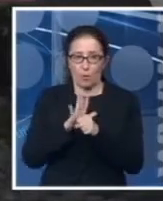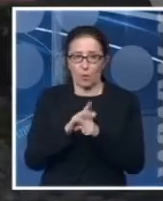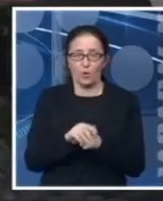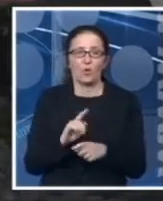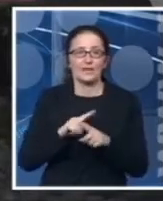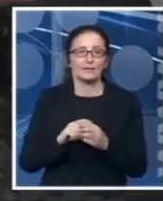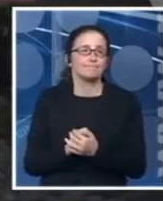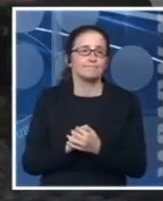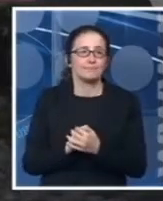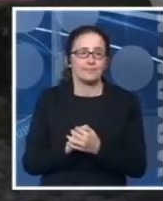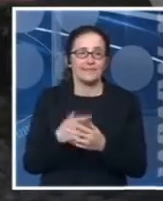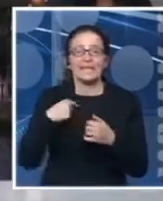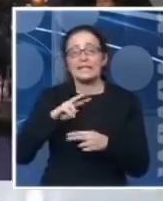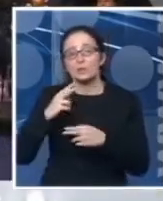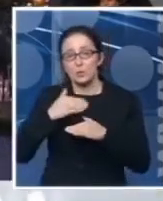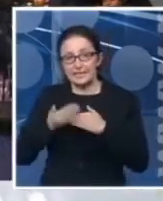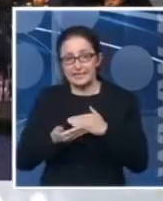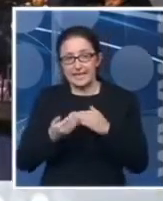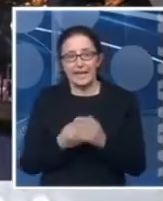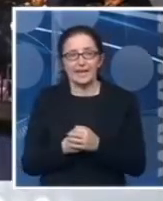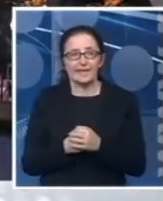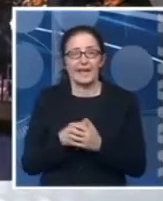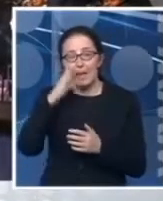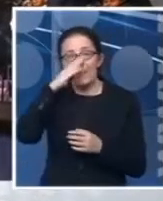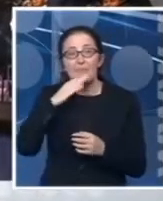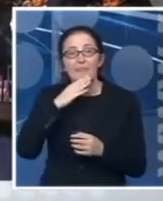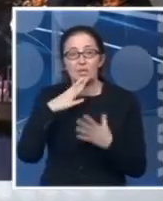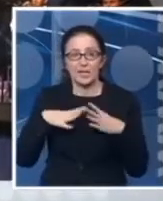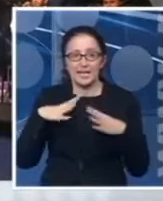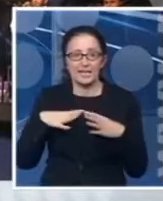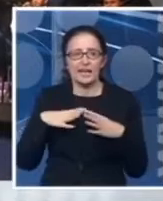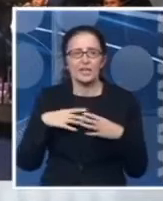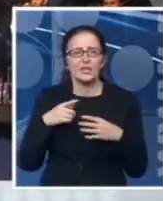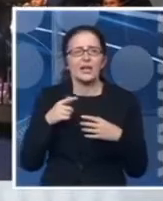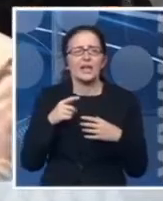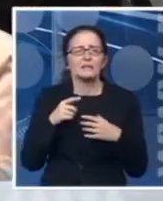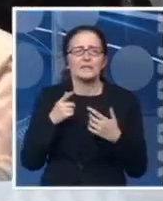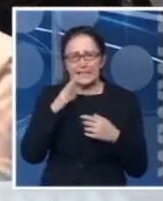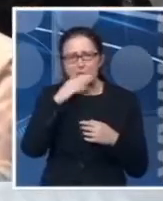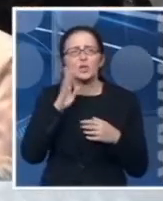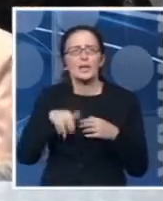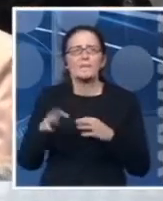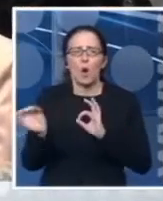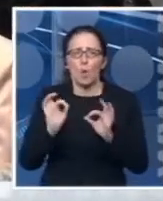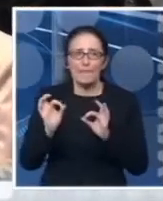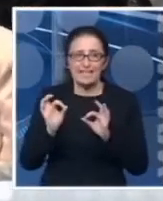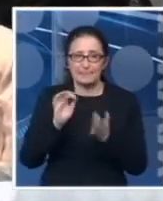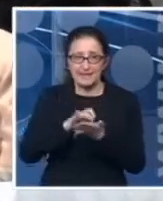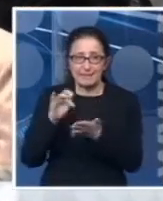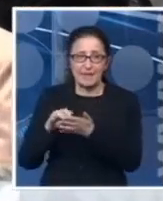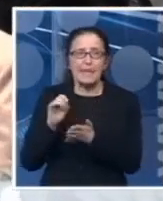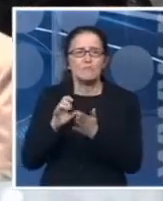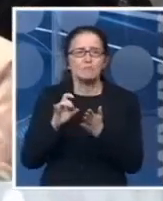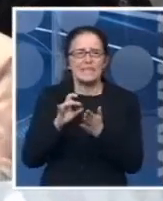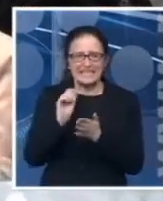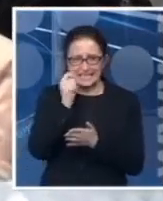njihov dolazak i odlazak, a sa druge strane Nišvili je kao i drugi festivali imao obavezu da obezbedi te punktove za brza